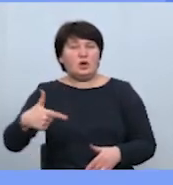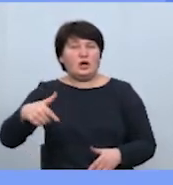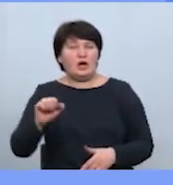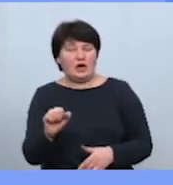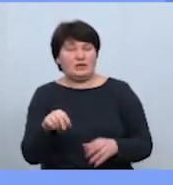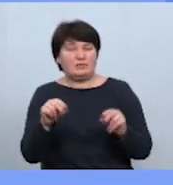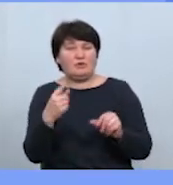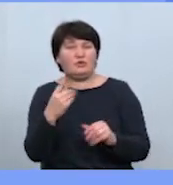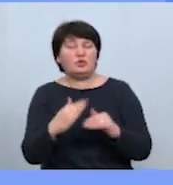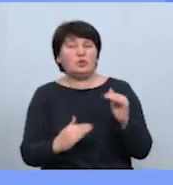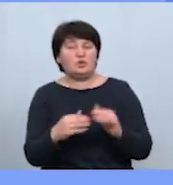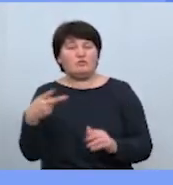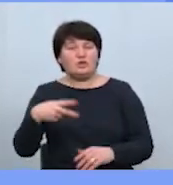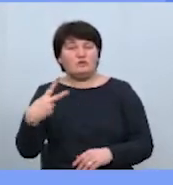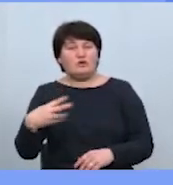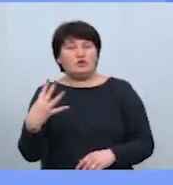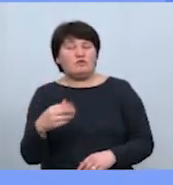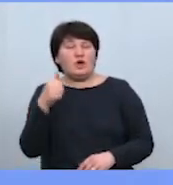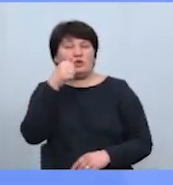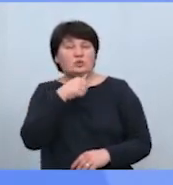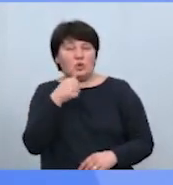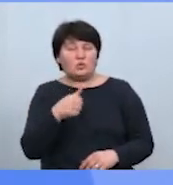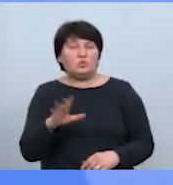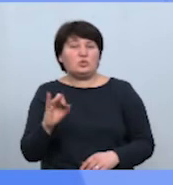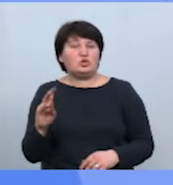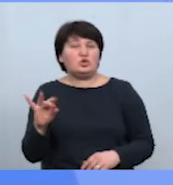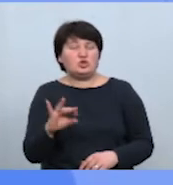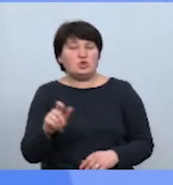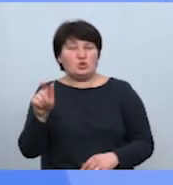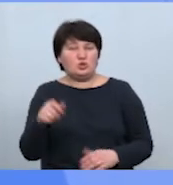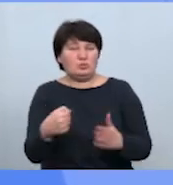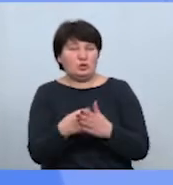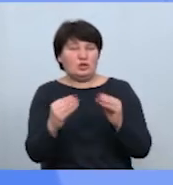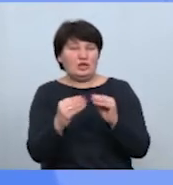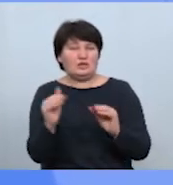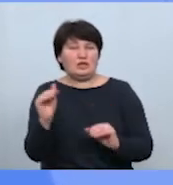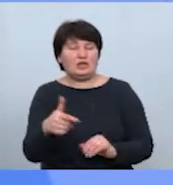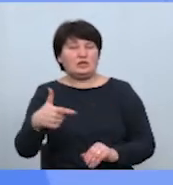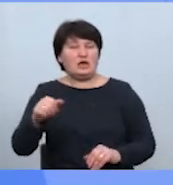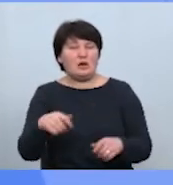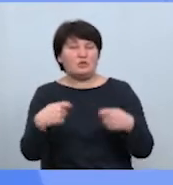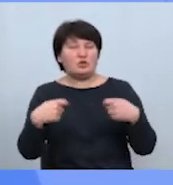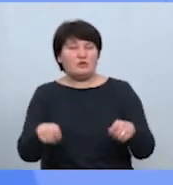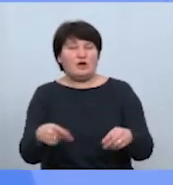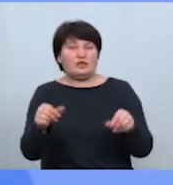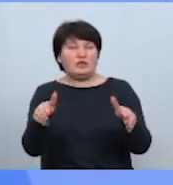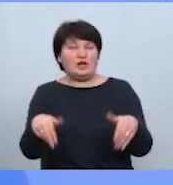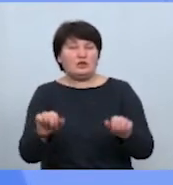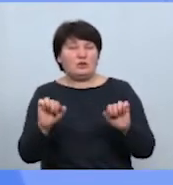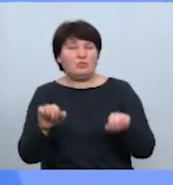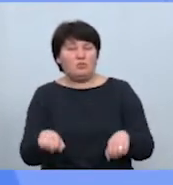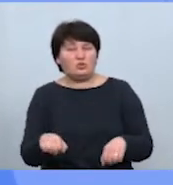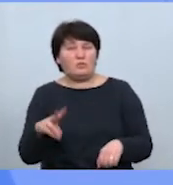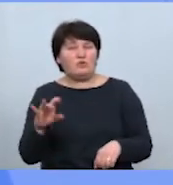руки. Із 2024 року юридичні особи – до 10 тисяч гектарів. Продавати ділянки зможуть пайовики, а